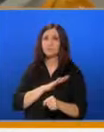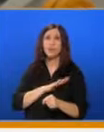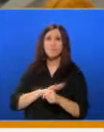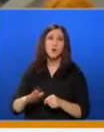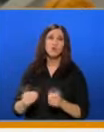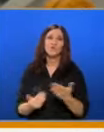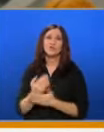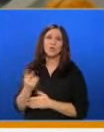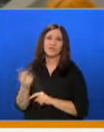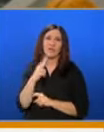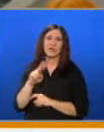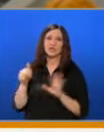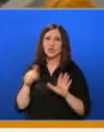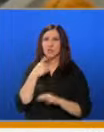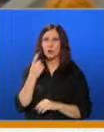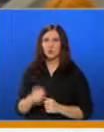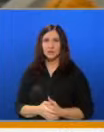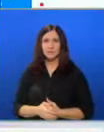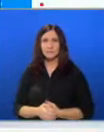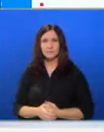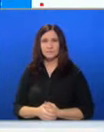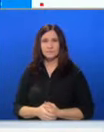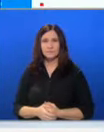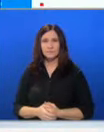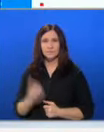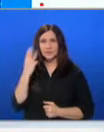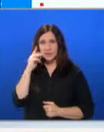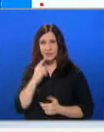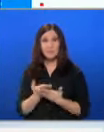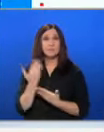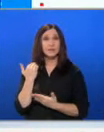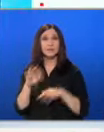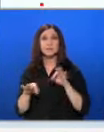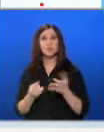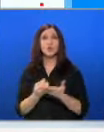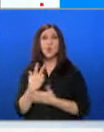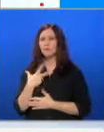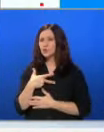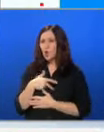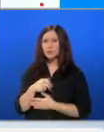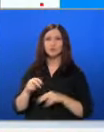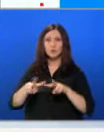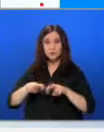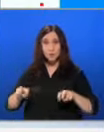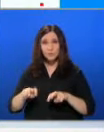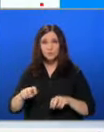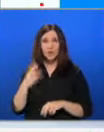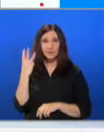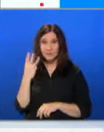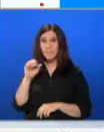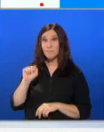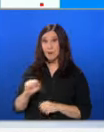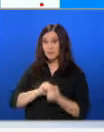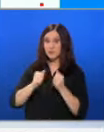началото на 2026 година. Три дни преди изборите, ново социологическо проучване. Три